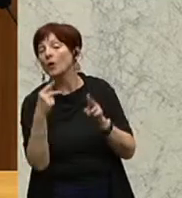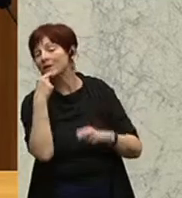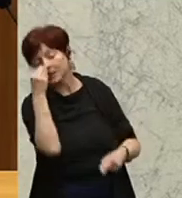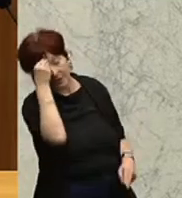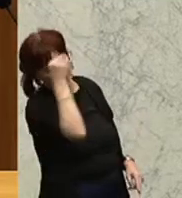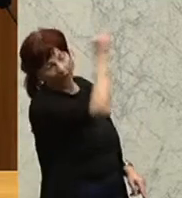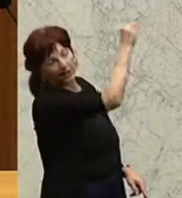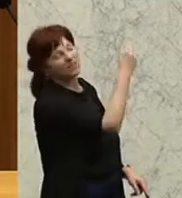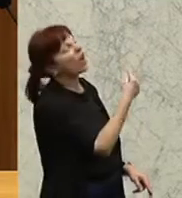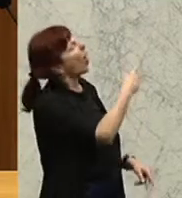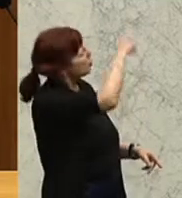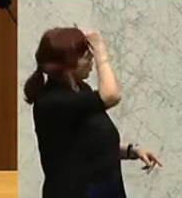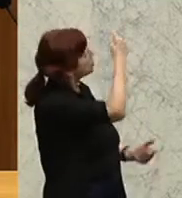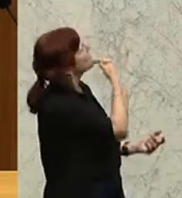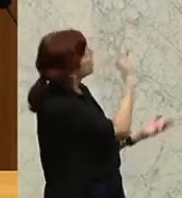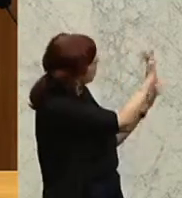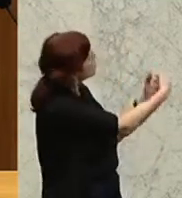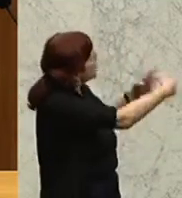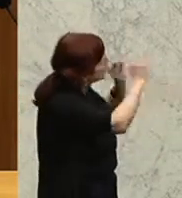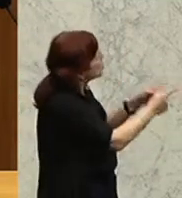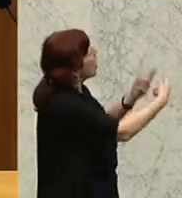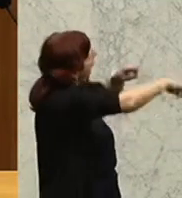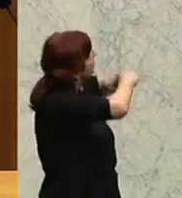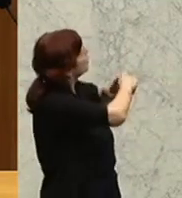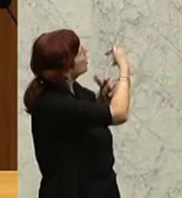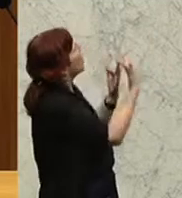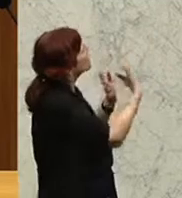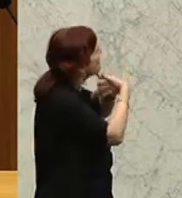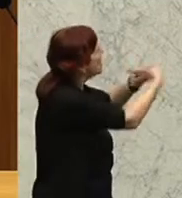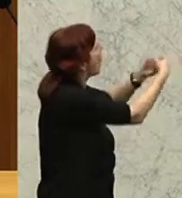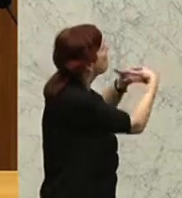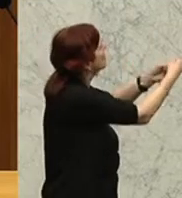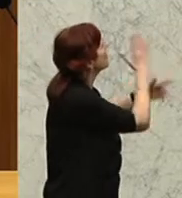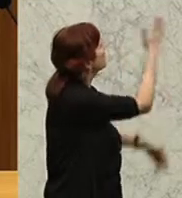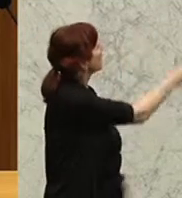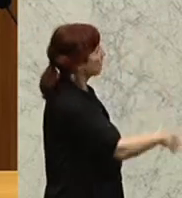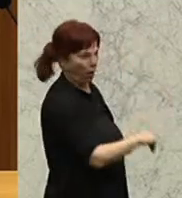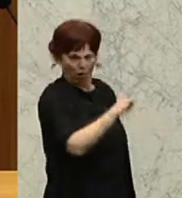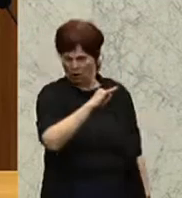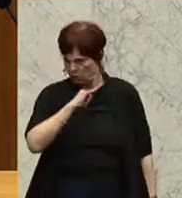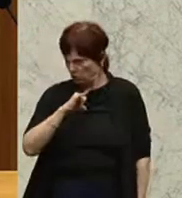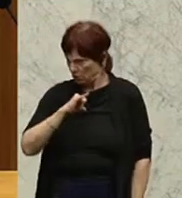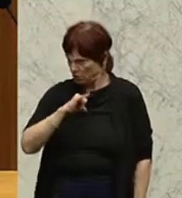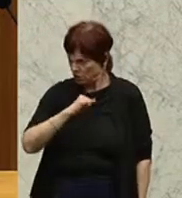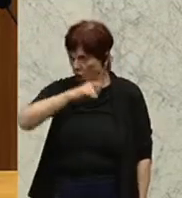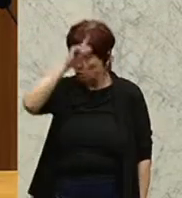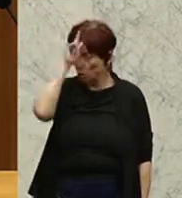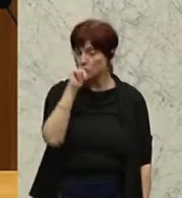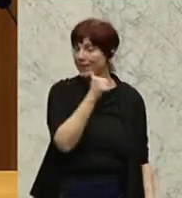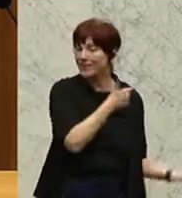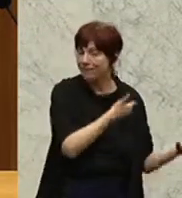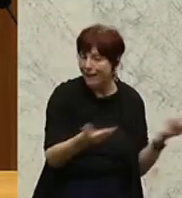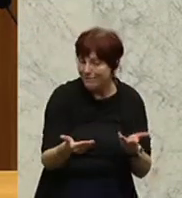jetzt eine Antwort von Deutschland, wie viele sie aufnehmen will. Das ist ja interessant. Deutschland nicht